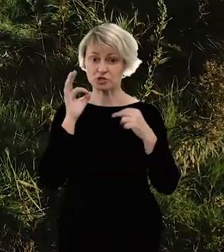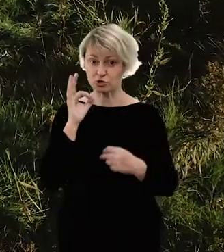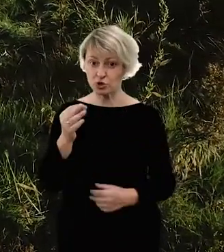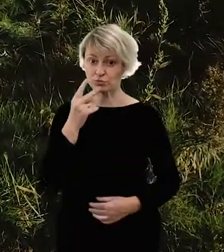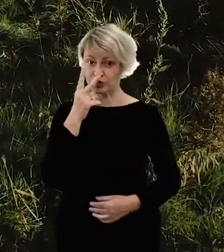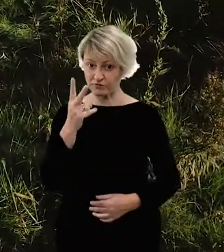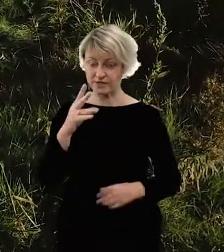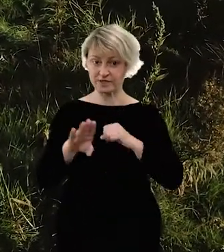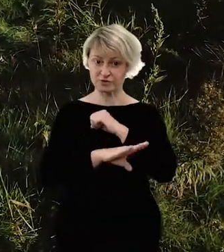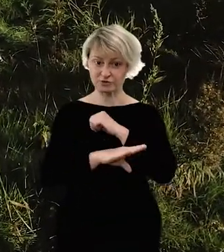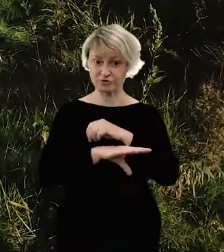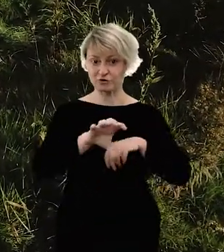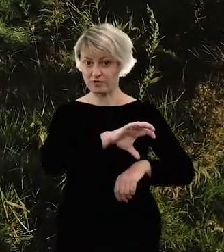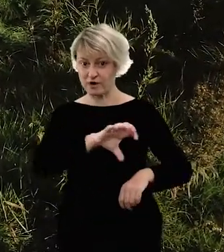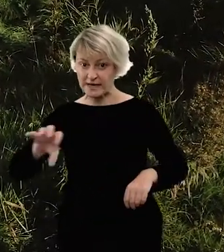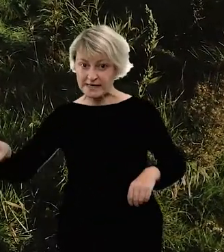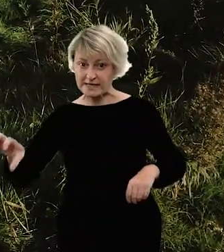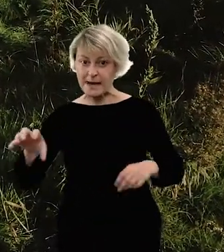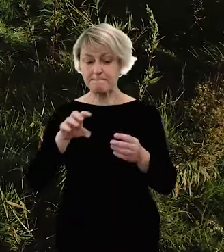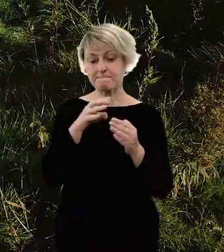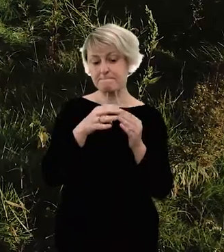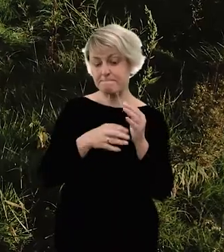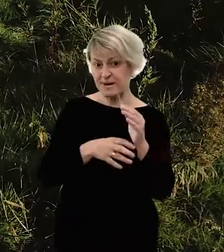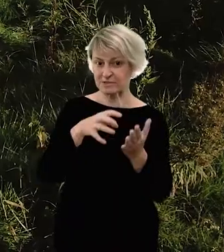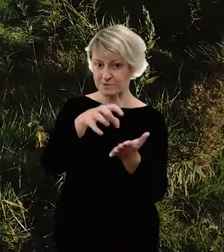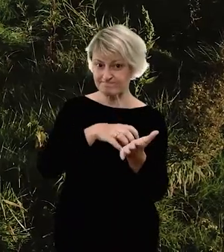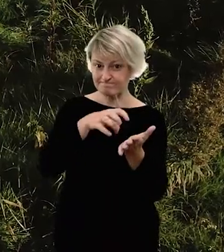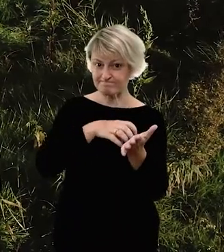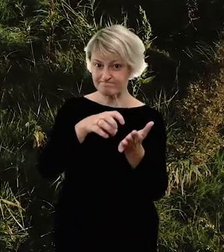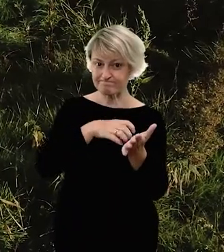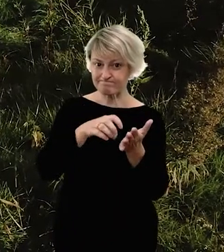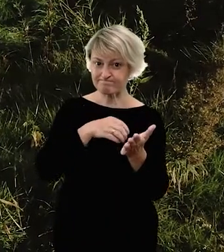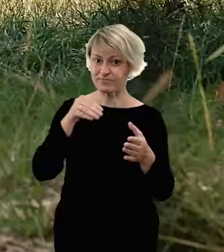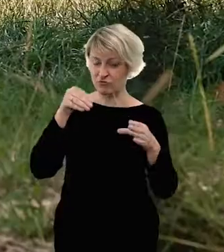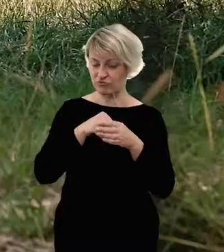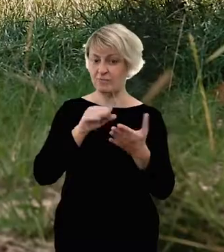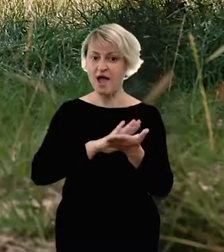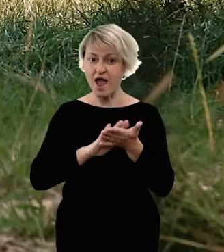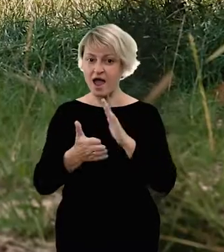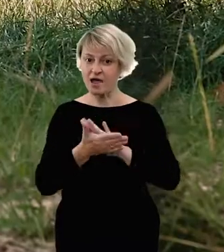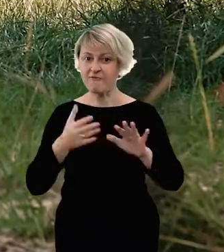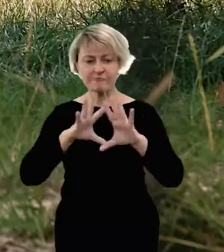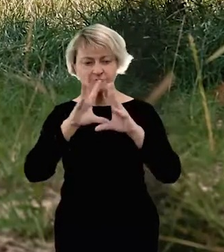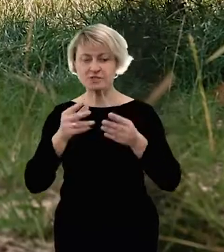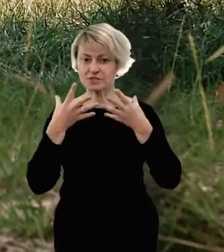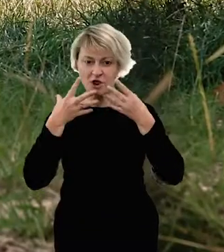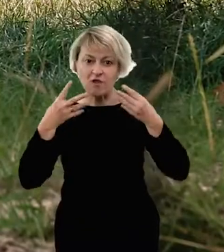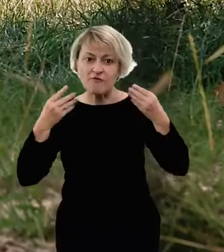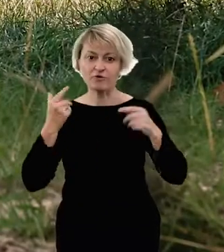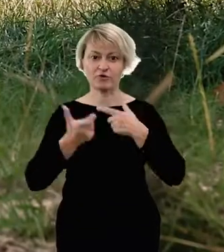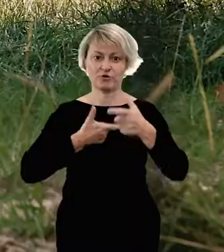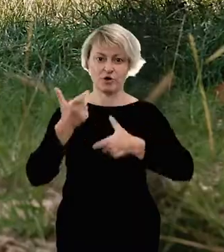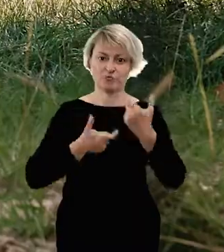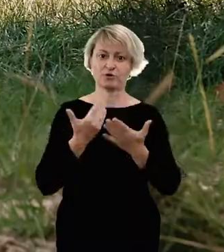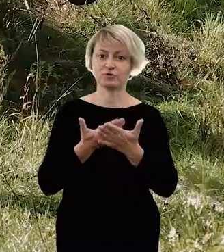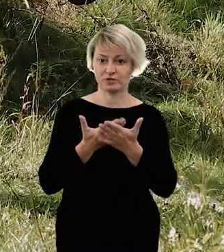tym pniu. Trzeba pamiętać, że ścieranie pazurów to niezbędny element higieny wszystkich lwów. I właśnie po to